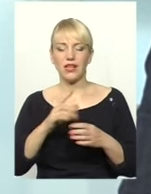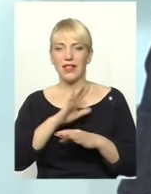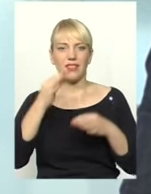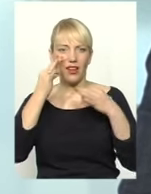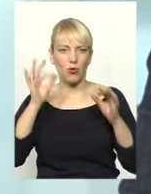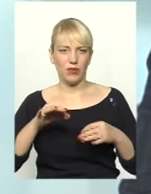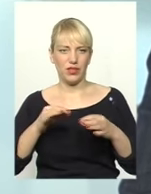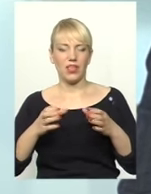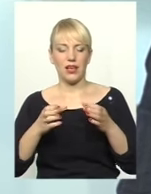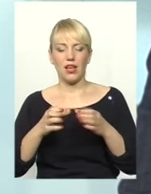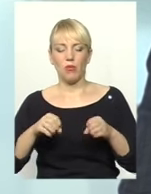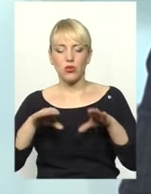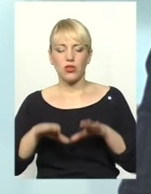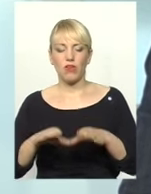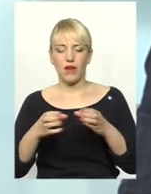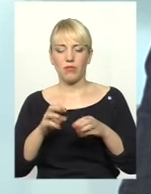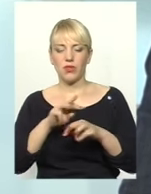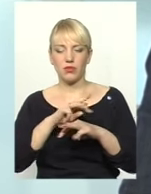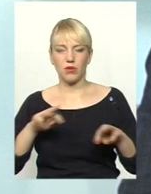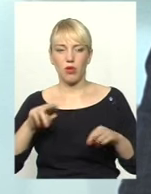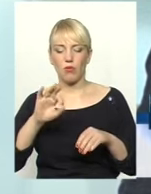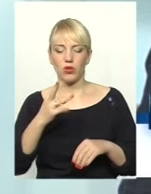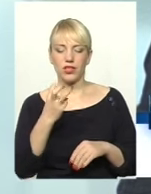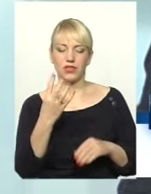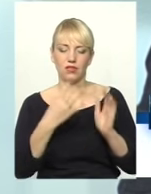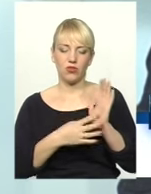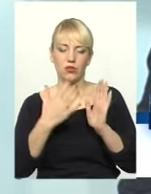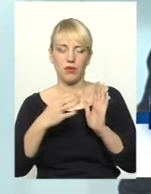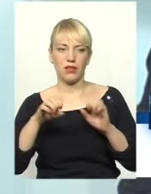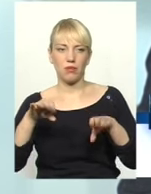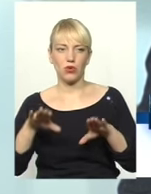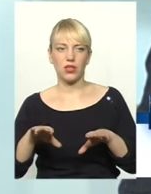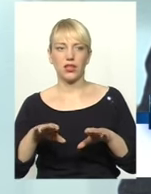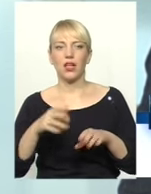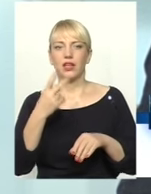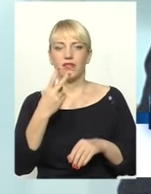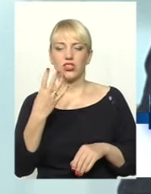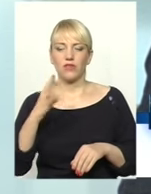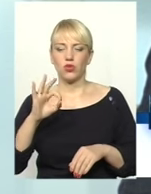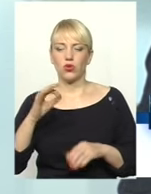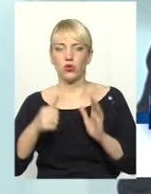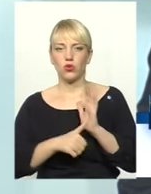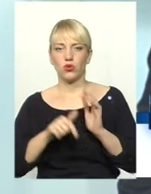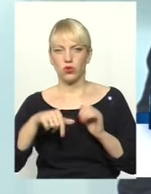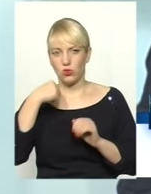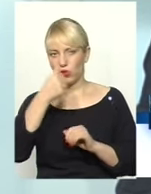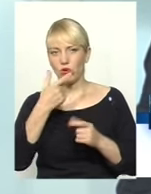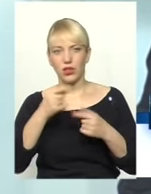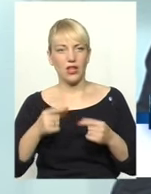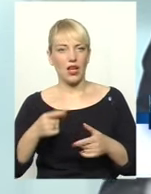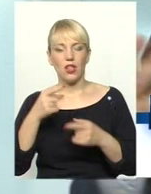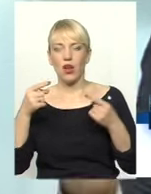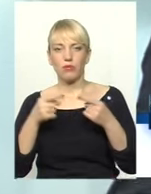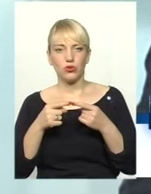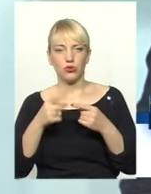сьогодні говорили з депутатами по 395-й постанові 24.06 цього року. Де абсолютно 100,